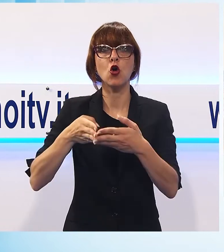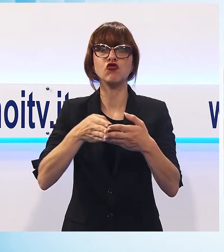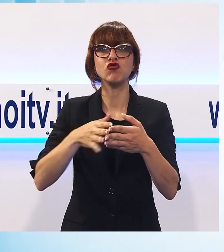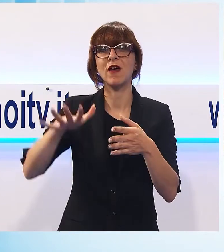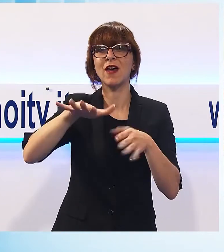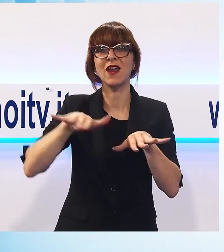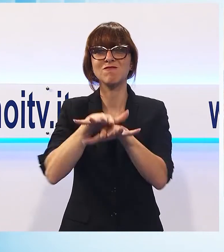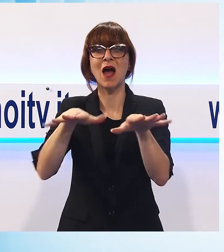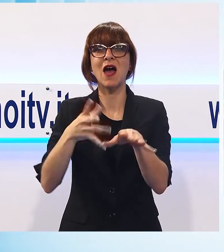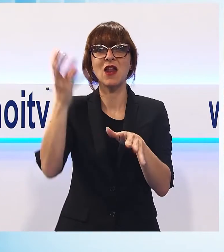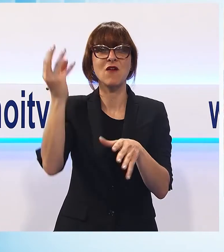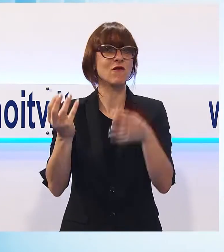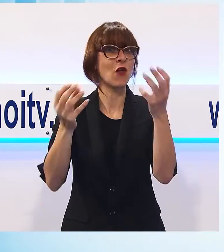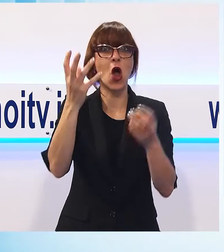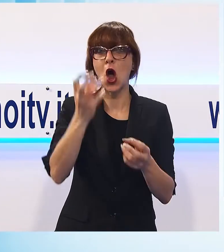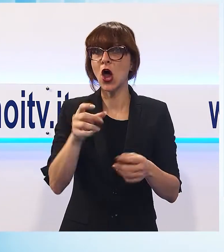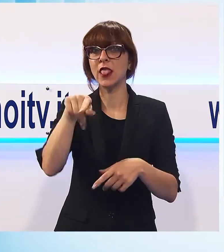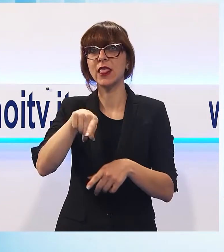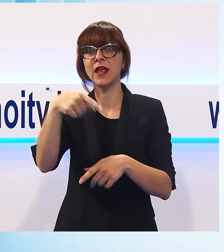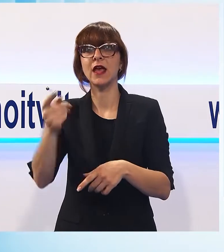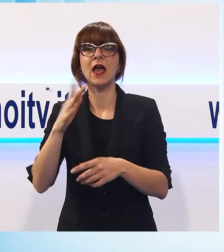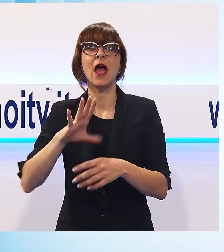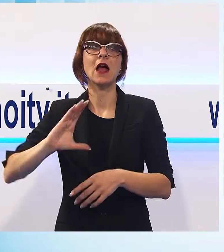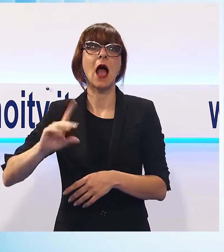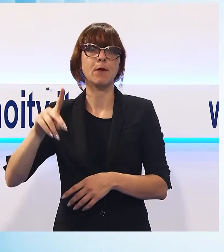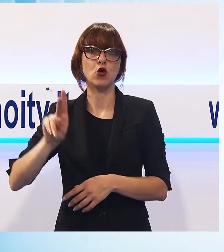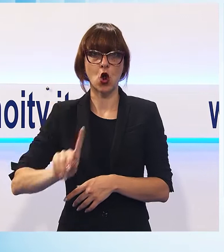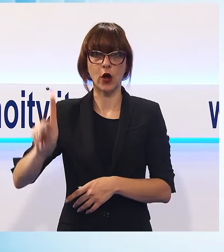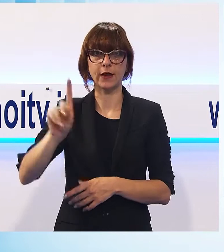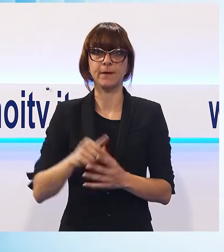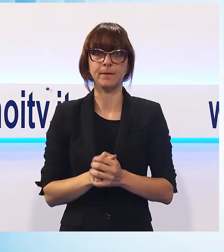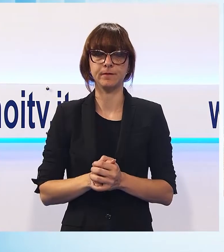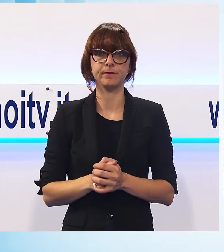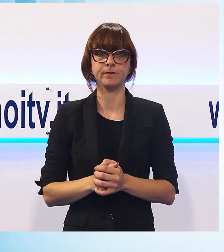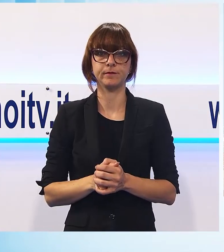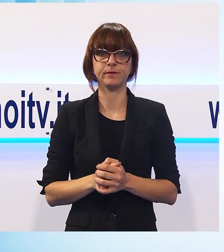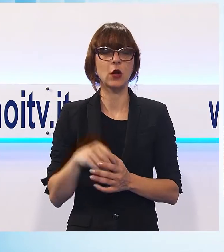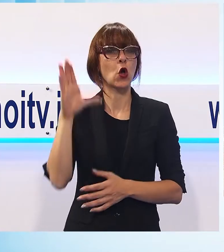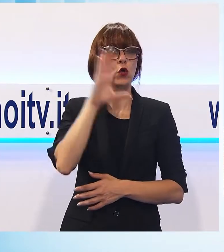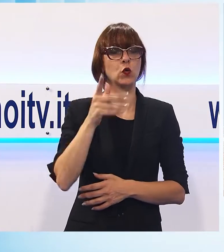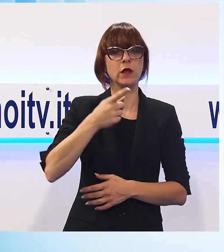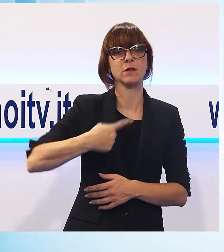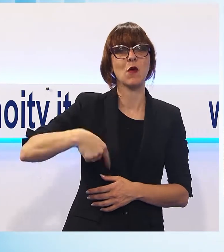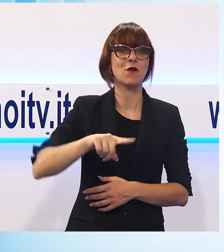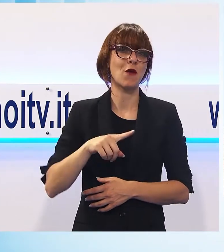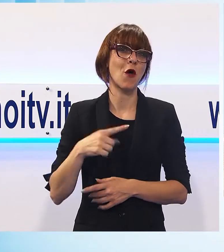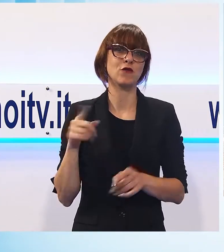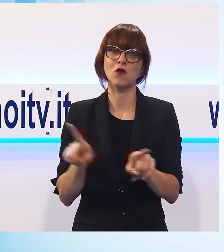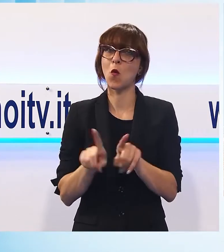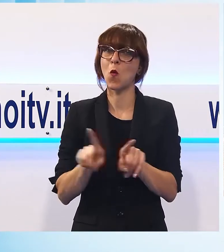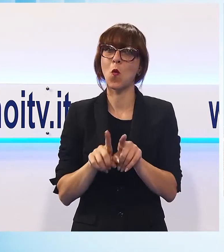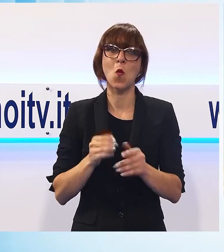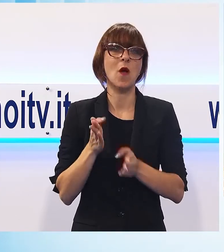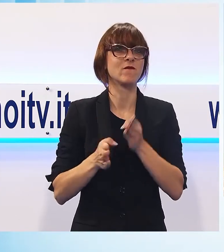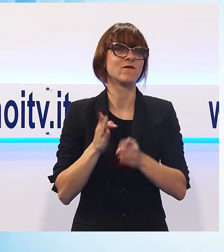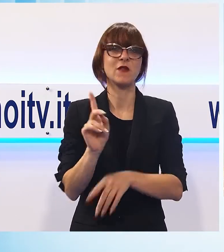capitali baltiche e Caponord. Inevitabile la ricaduta sul turismo nostrano, non procede allo stesso ritmo infatti l